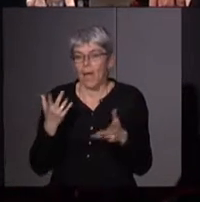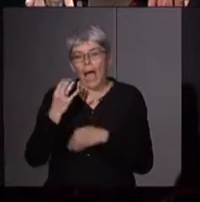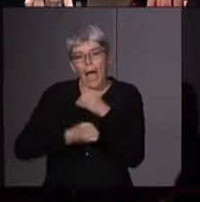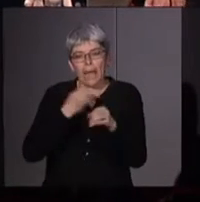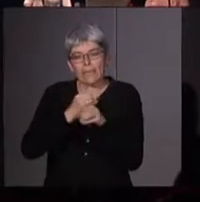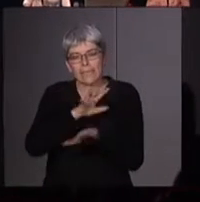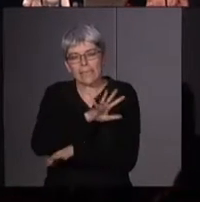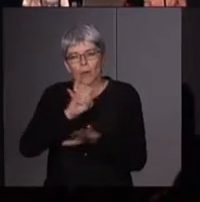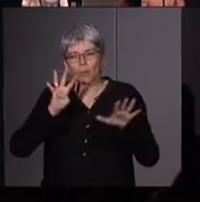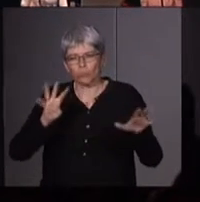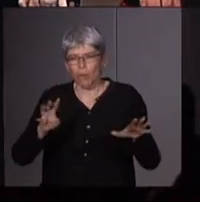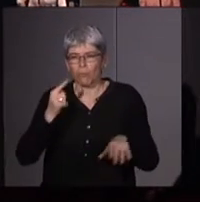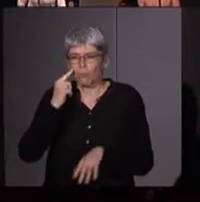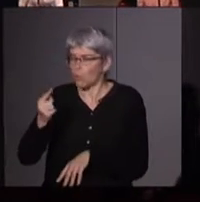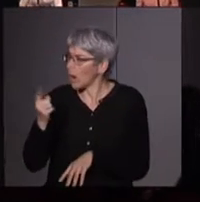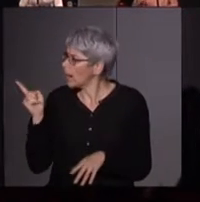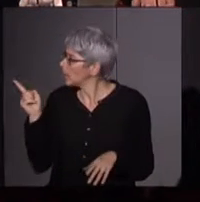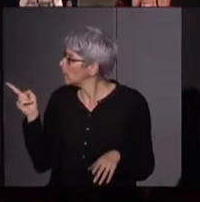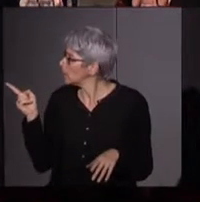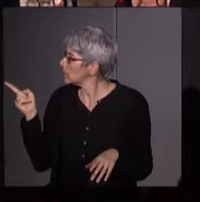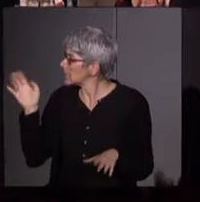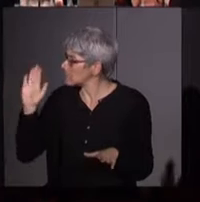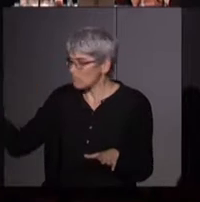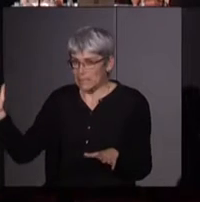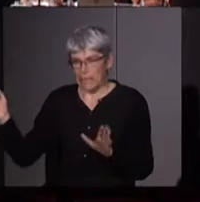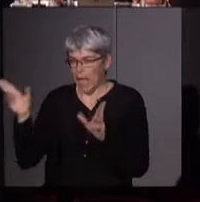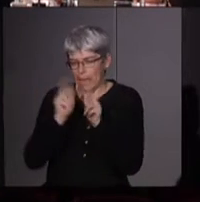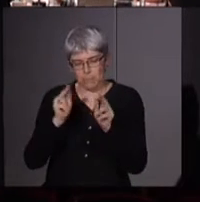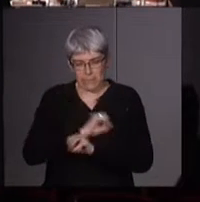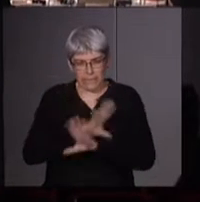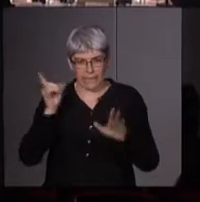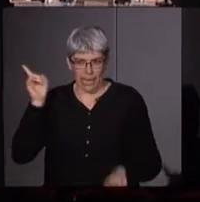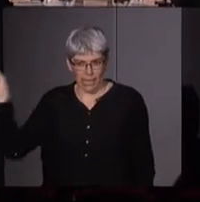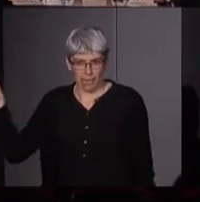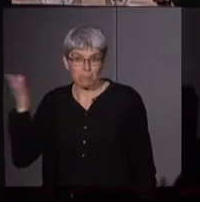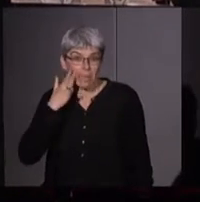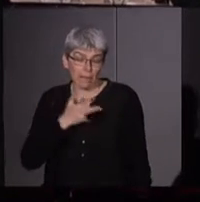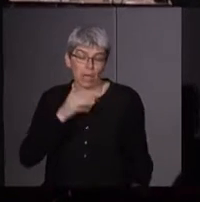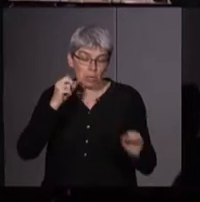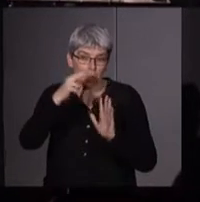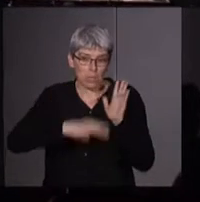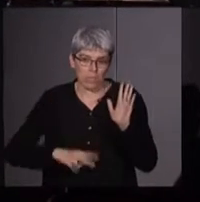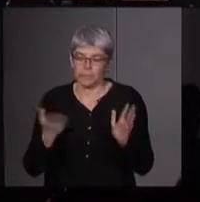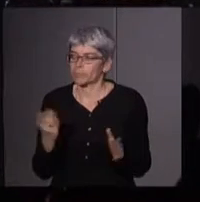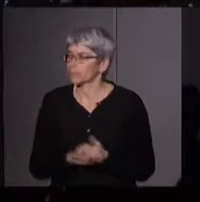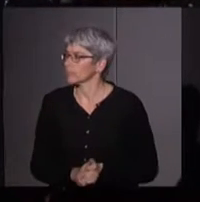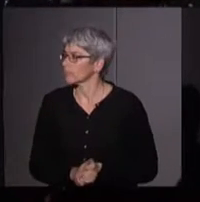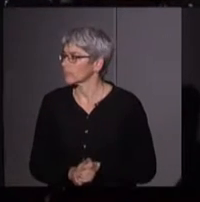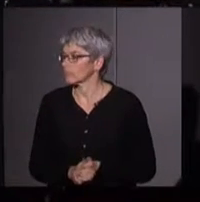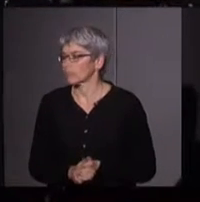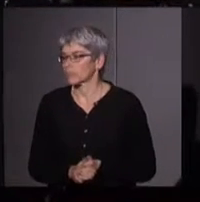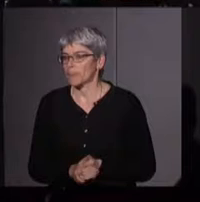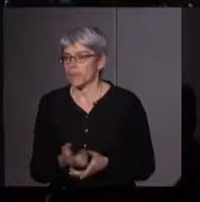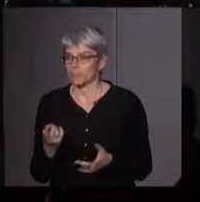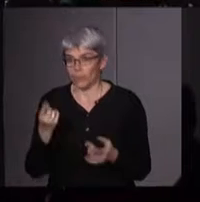1979, c'est The Death of Nature de Caroline Merchant, si jamais ça vous intéresse. Alors, le féminisme, ici, est entendu